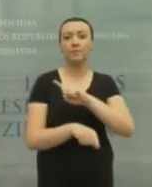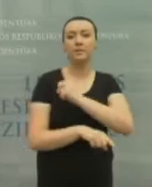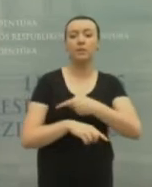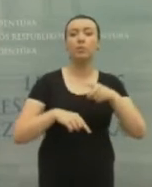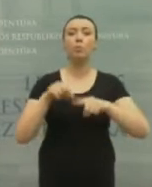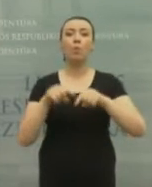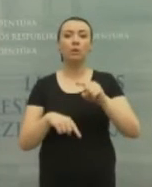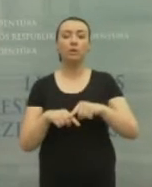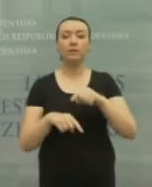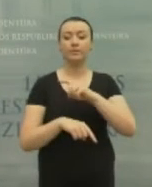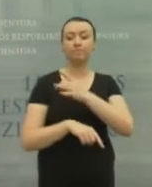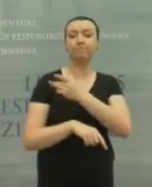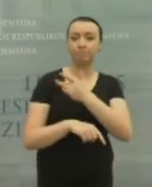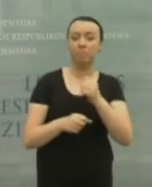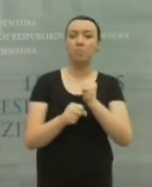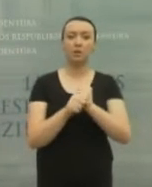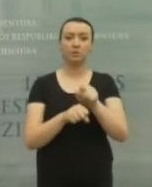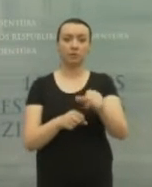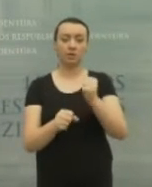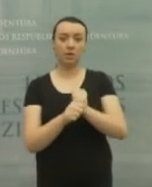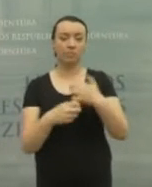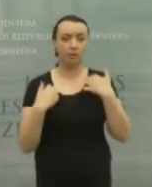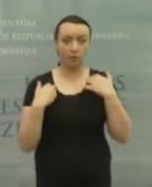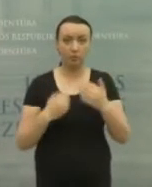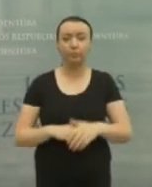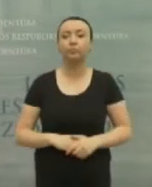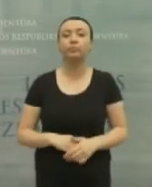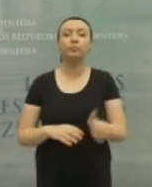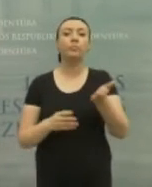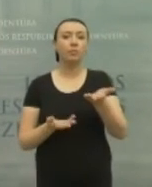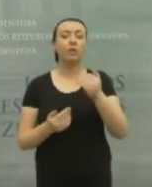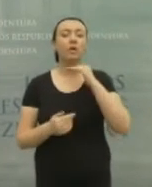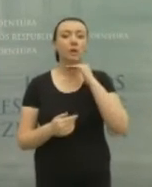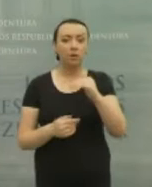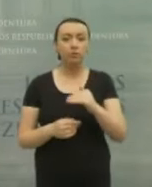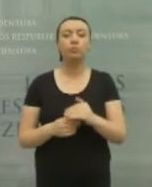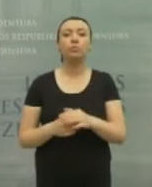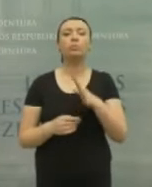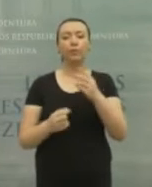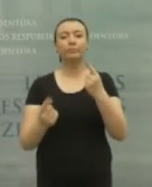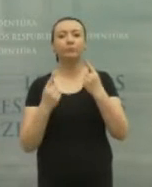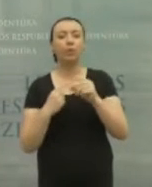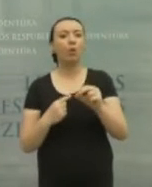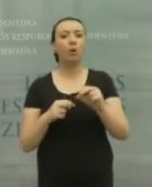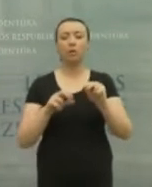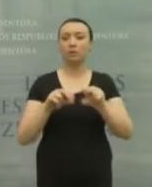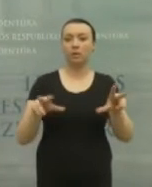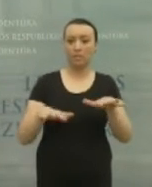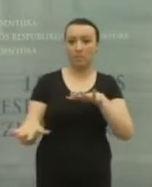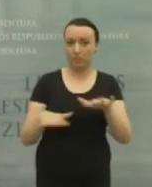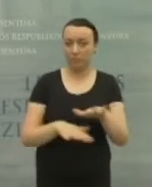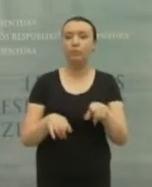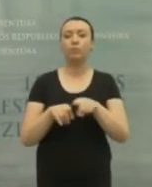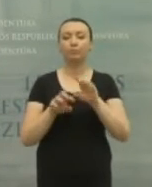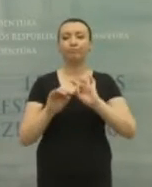politinę valią padaryti šitą darbą kaip galima greičiau. Žinoma, negalėjau apeiti ir nepaprastosios padėties klausimo,